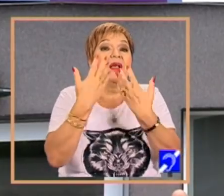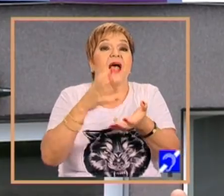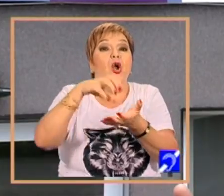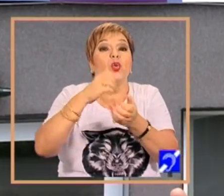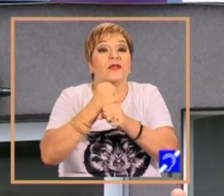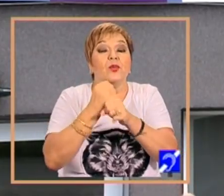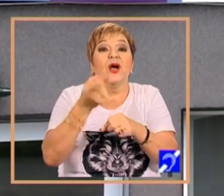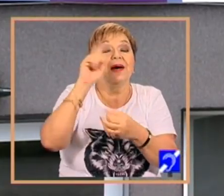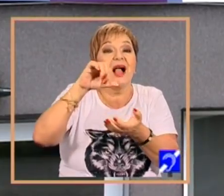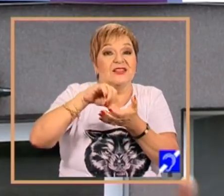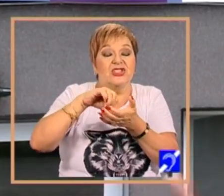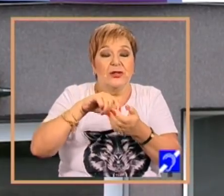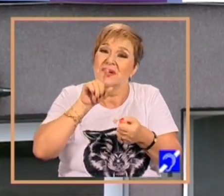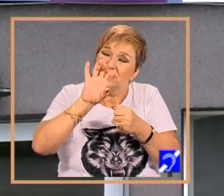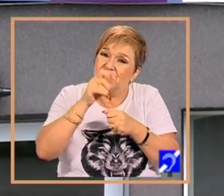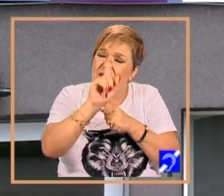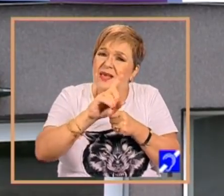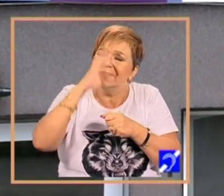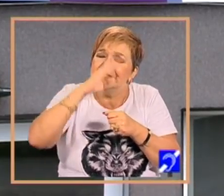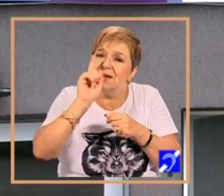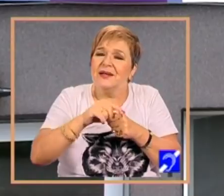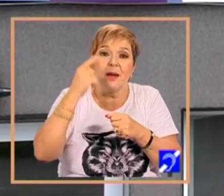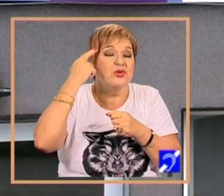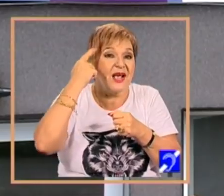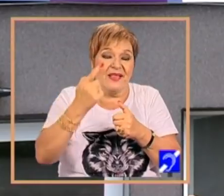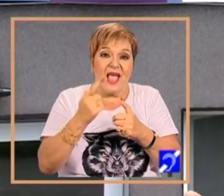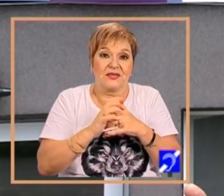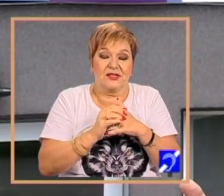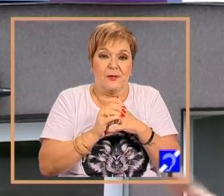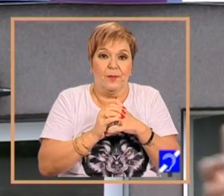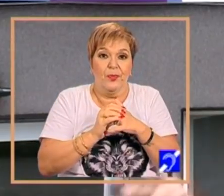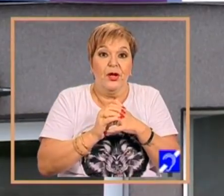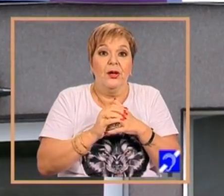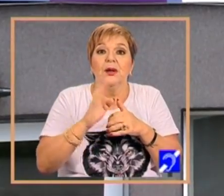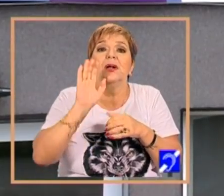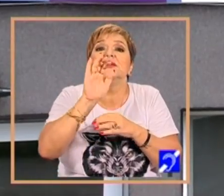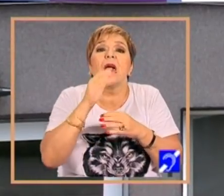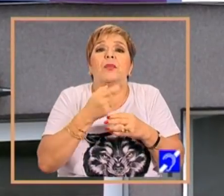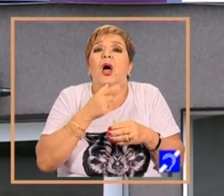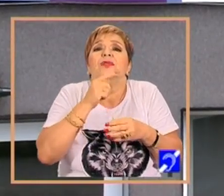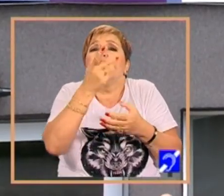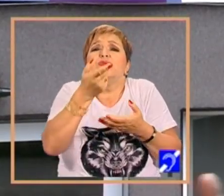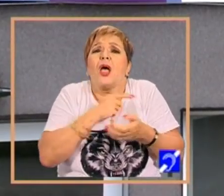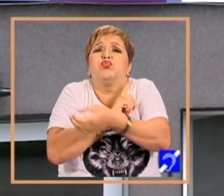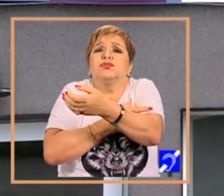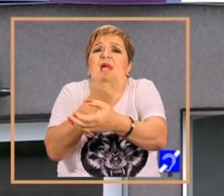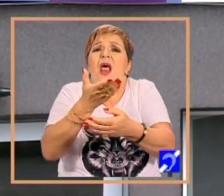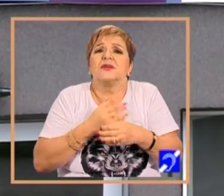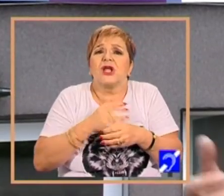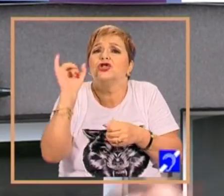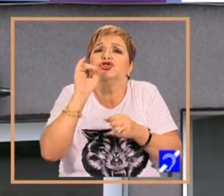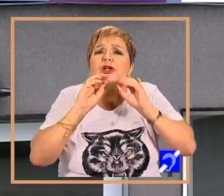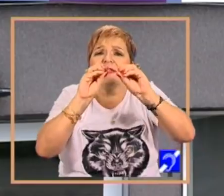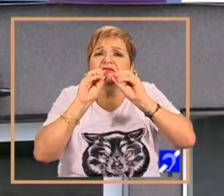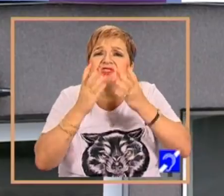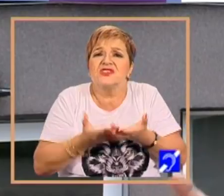zi trebuie să gândești. De multe ori am fost întrebat de unde e puterea sau cine te-a învățat